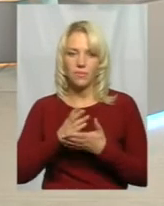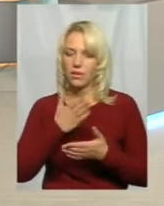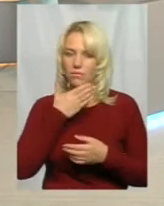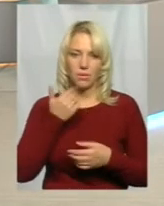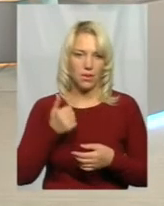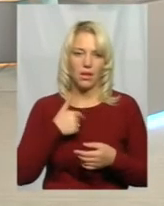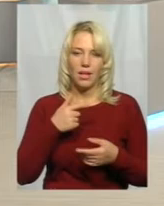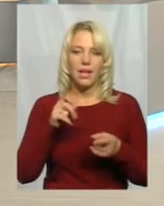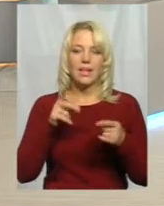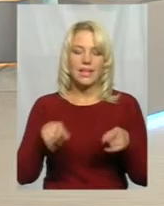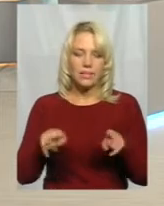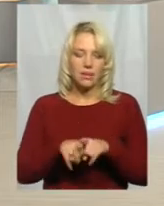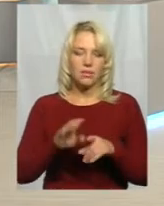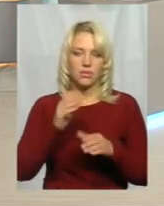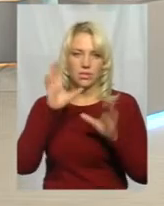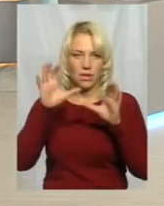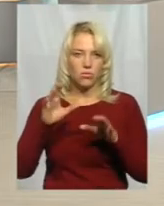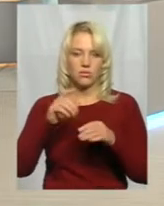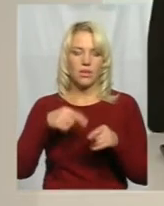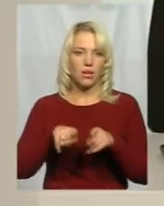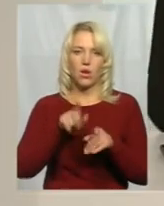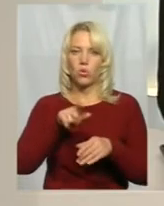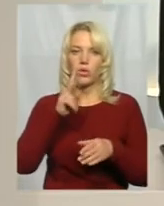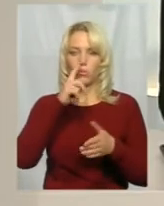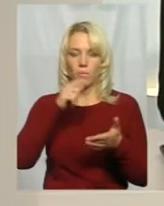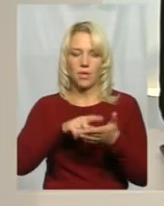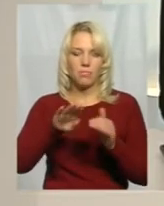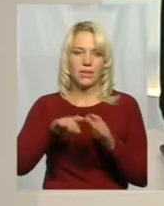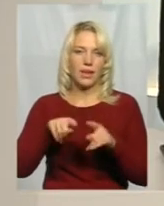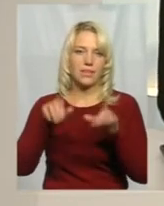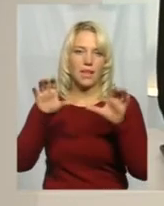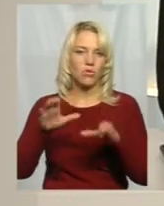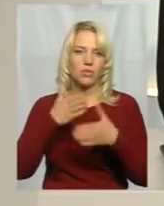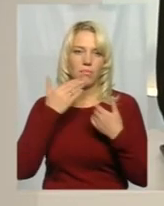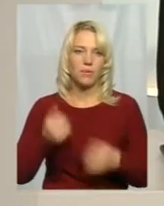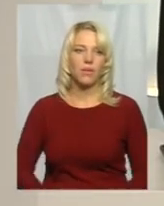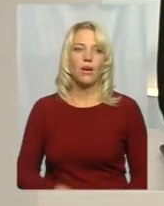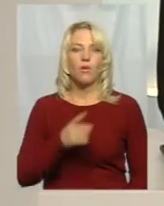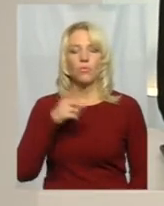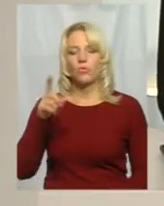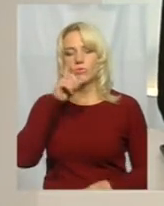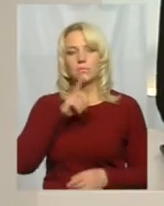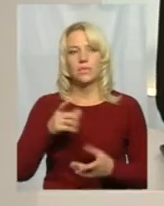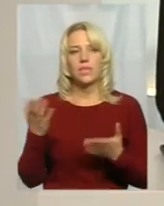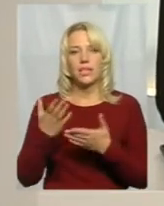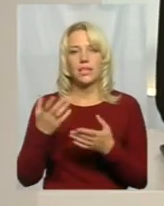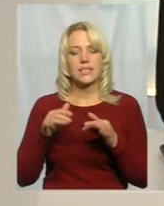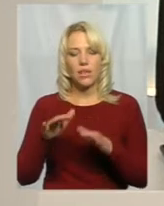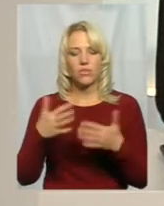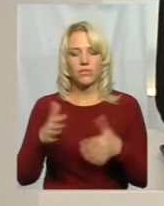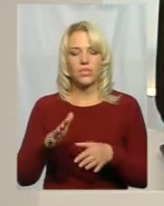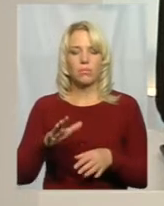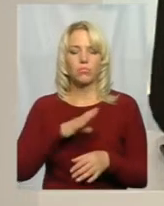виконанні на території області немає. А впродовж цього місяця до яких заходів вже відповідно до другого пакету вже вдавалися?